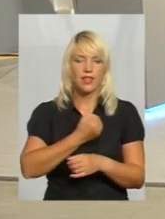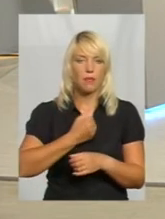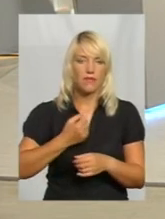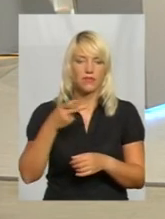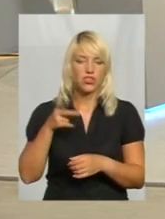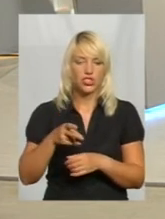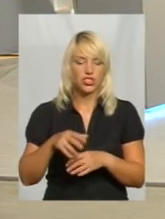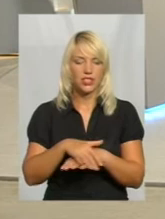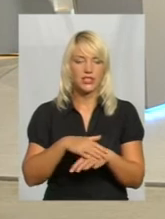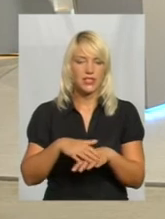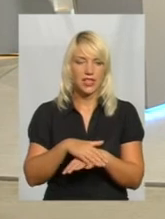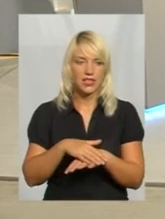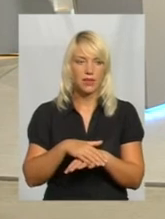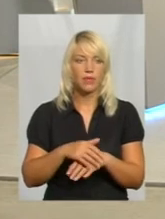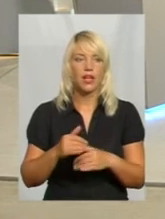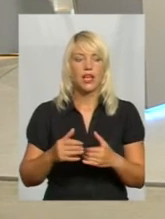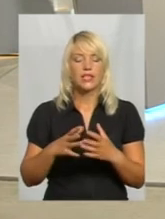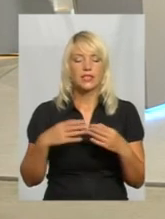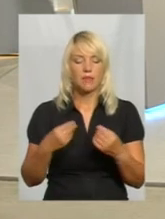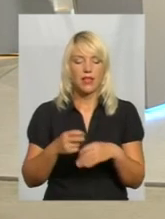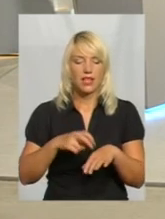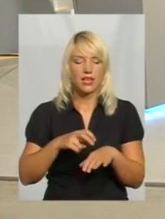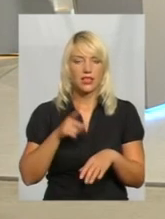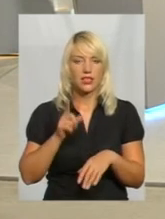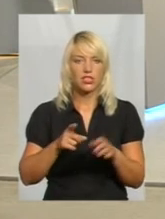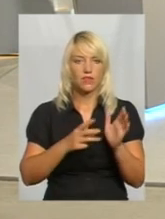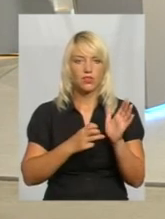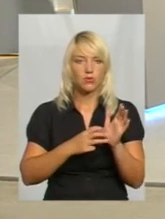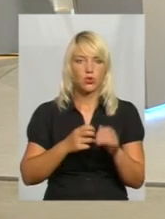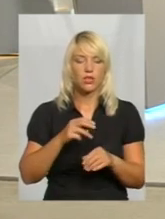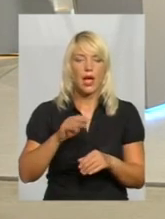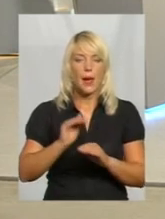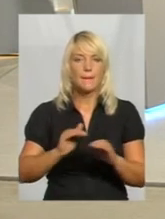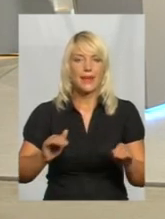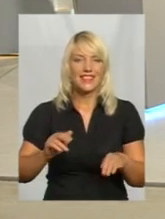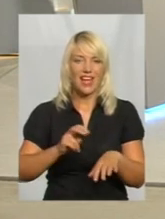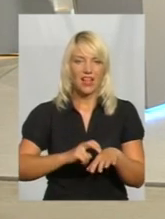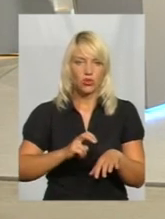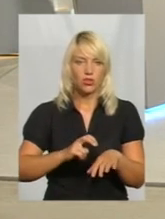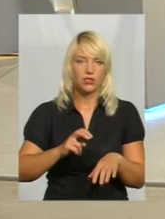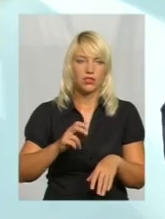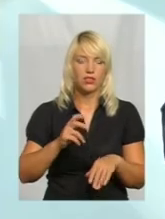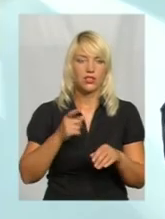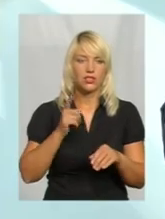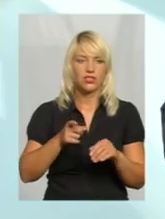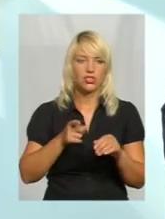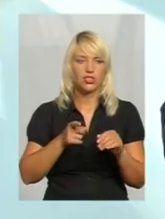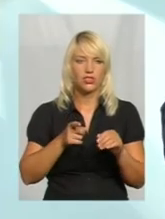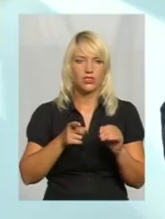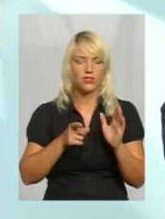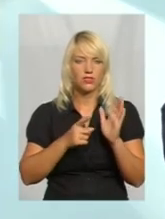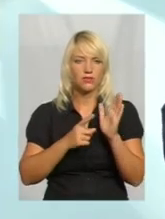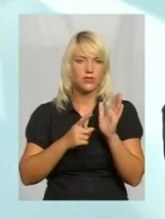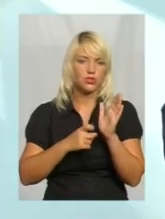підписання декларації, сімейний лікар 1800 і педіатр 800 діток. В залежності від того,